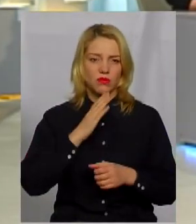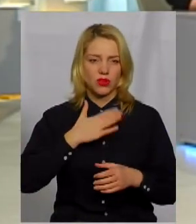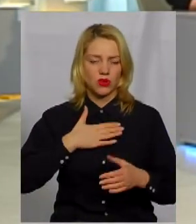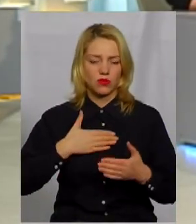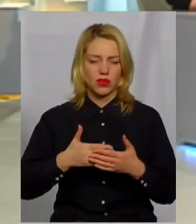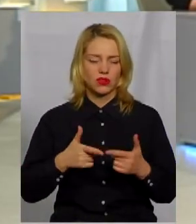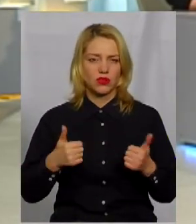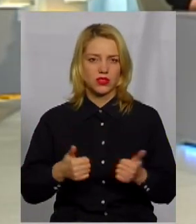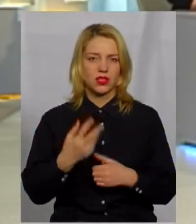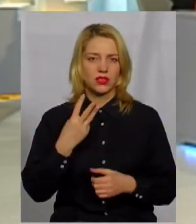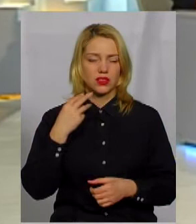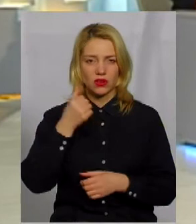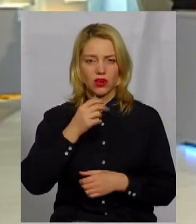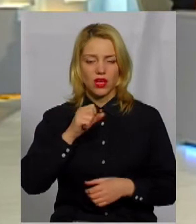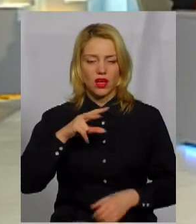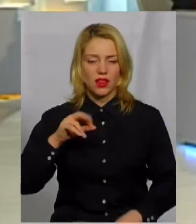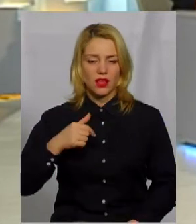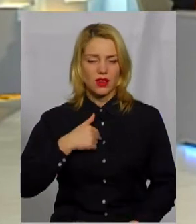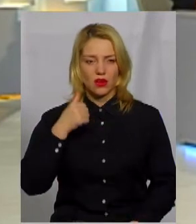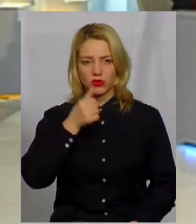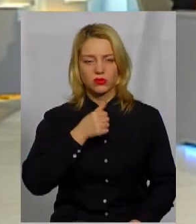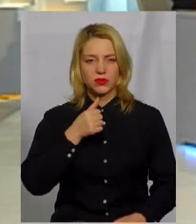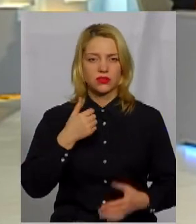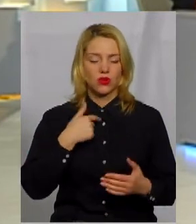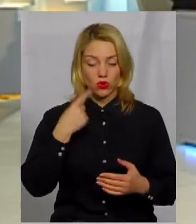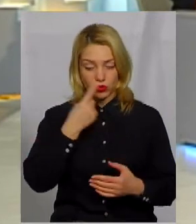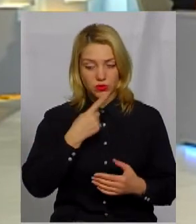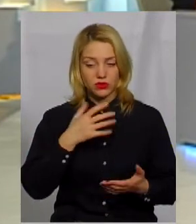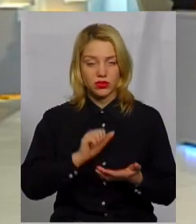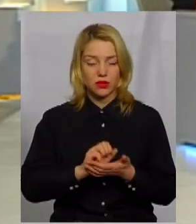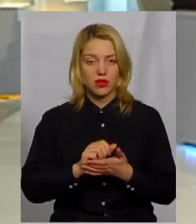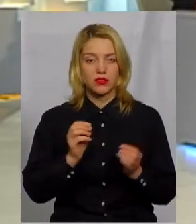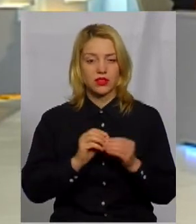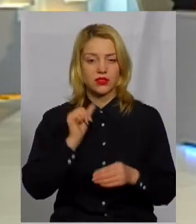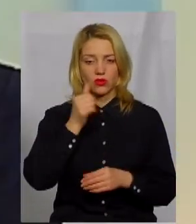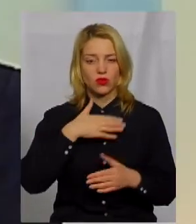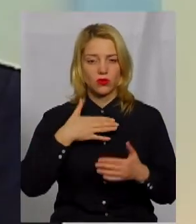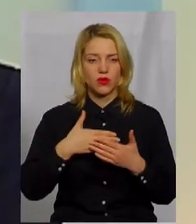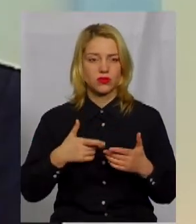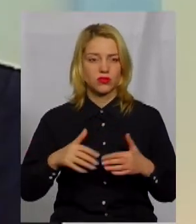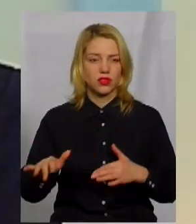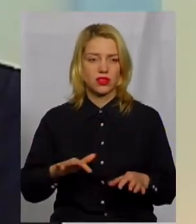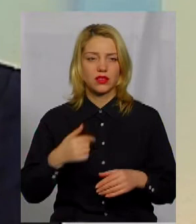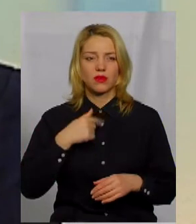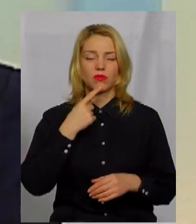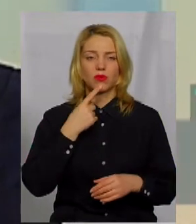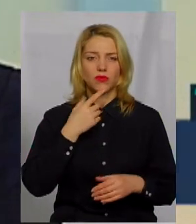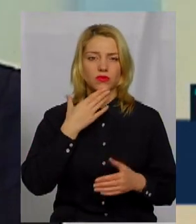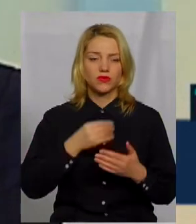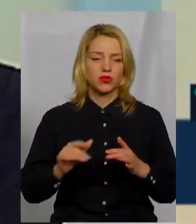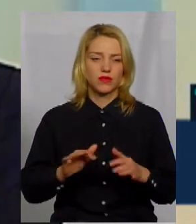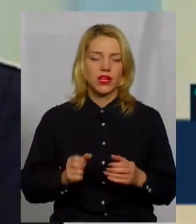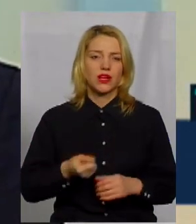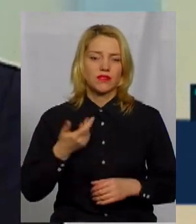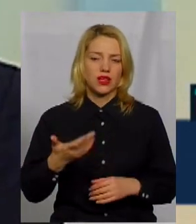громадській організації 3 роки, але особисто я більше 10 років займаюсь громадською діяльністю. Я пробувала свою діяльність у